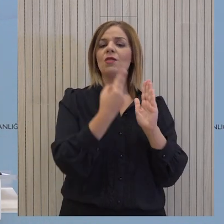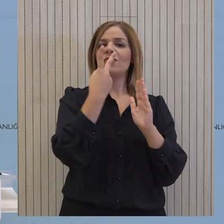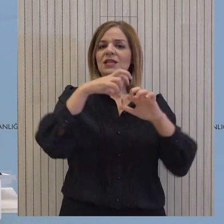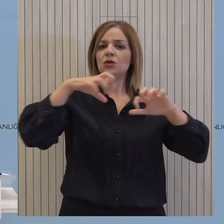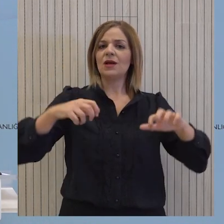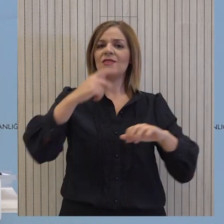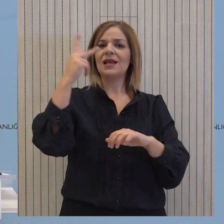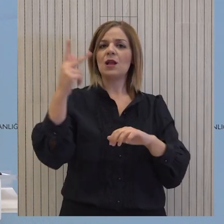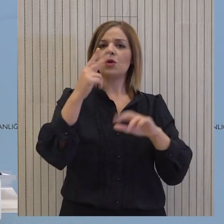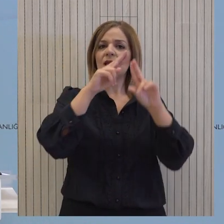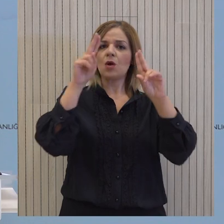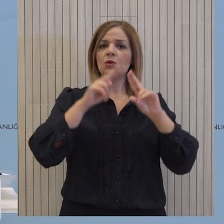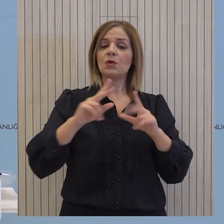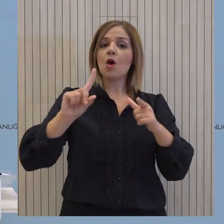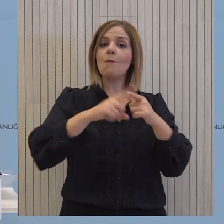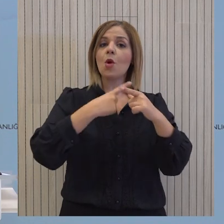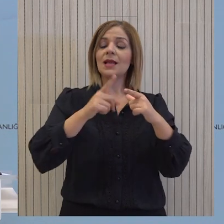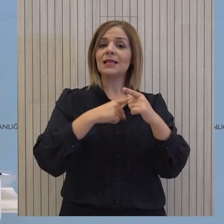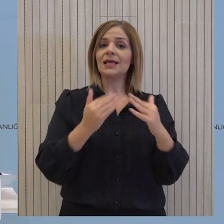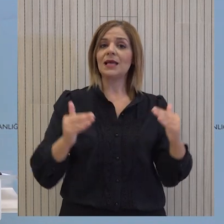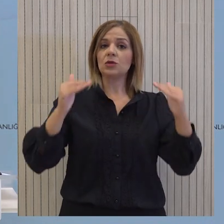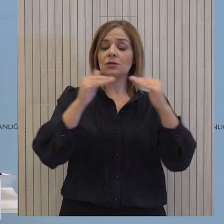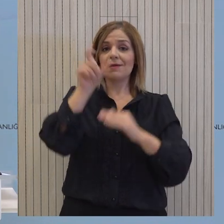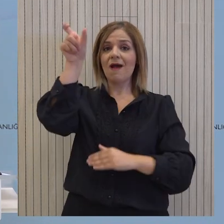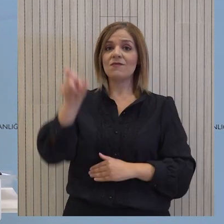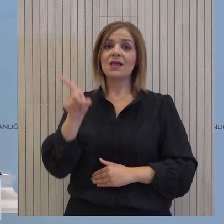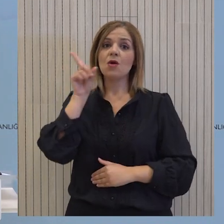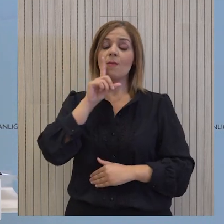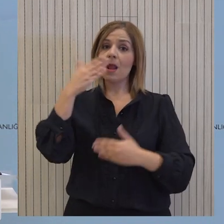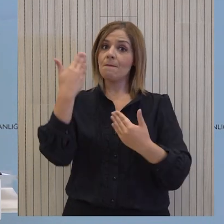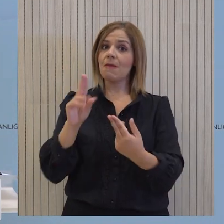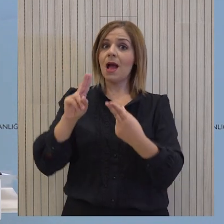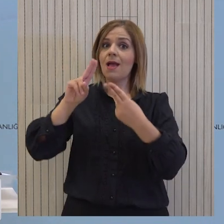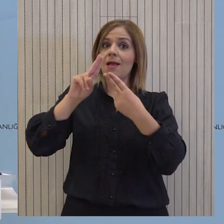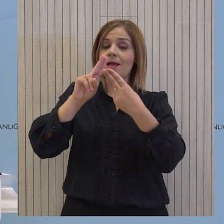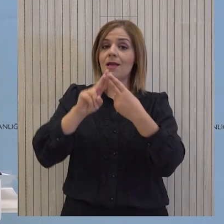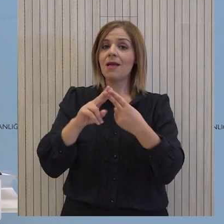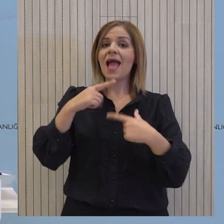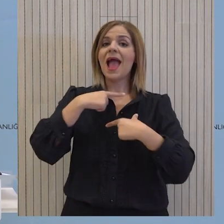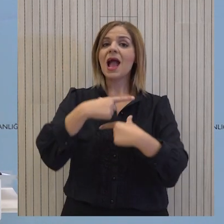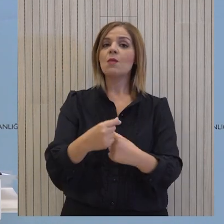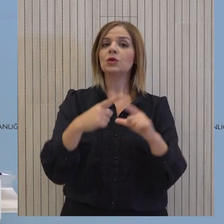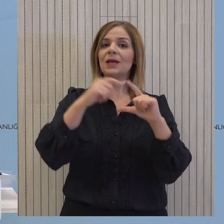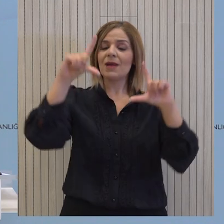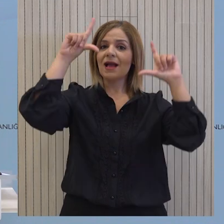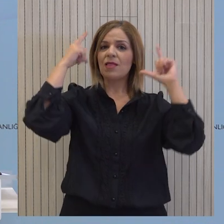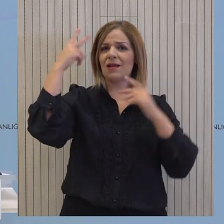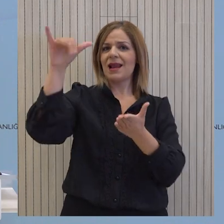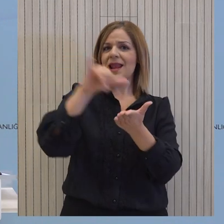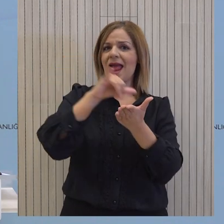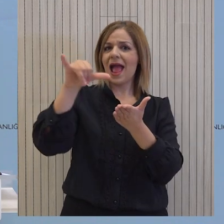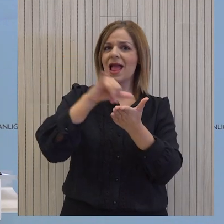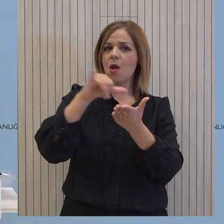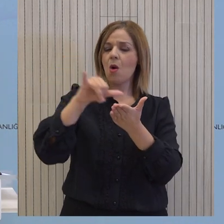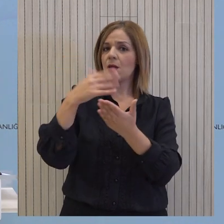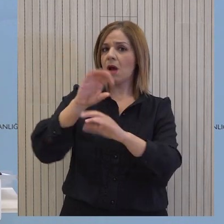Δικαινοτικής Ομοσπονδίας με πολιτική ισοέτα. Η κυρία Ολγκίν πραγματοποίησε ήδη συνάντηση με την μόνιμα αντιπρόσωπο της Κυπριακής Δημοκρατίας στη Νέα Υόρκη, όπου